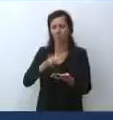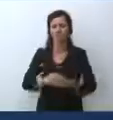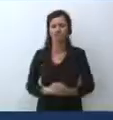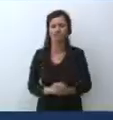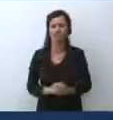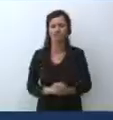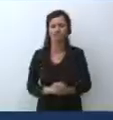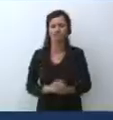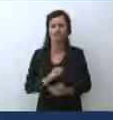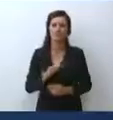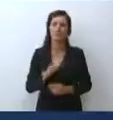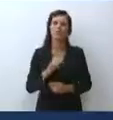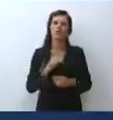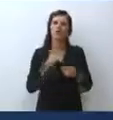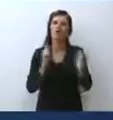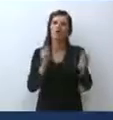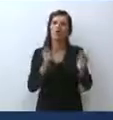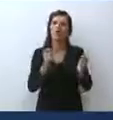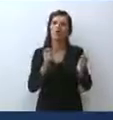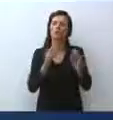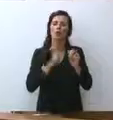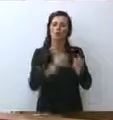Monica Guersoni, Corriere della Sera.